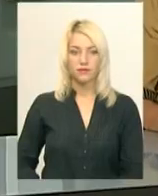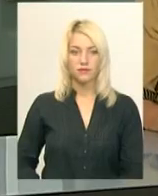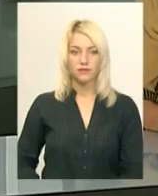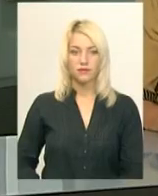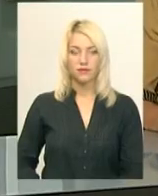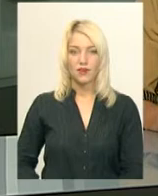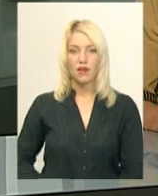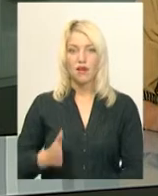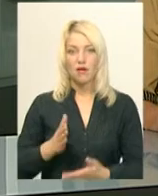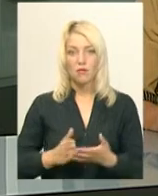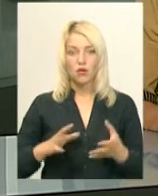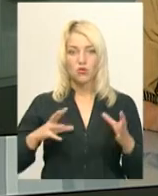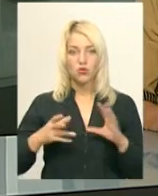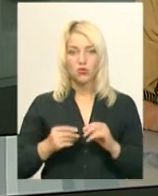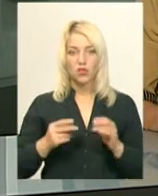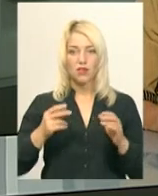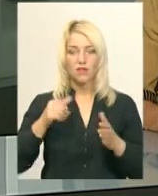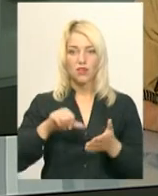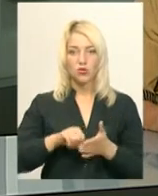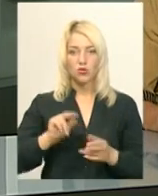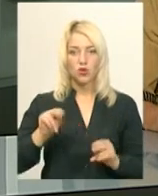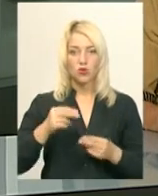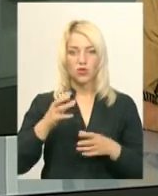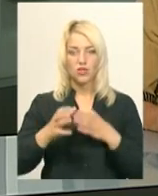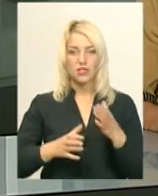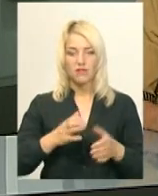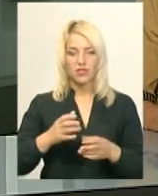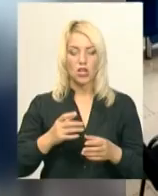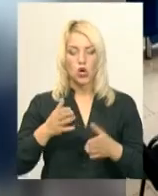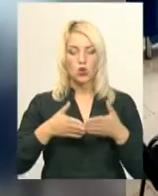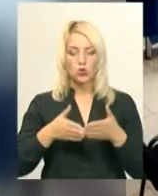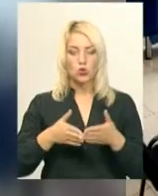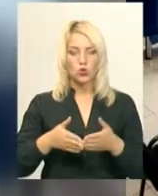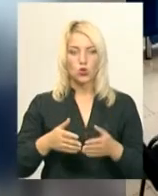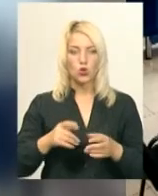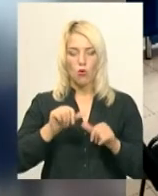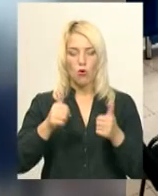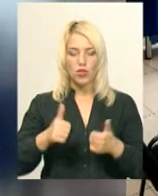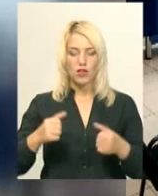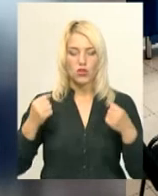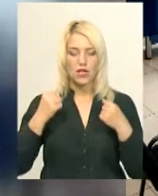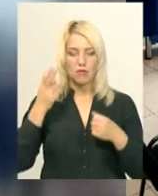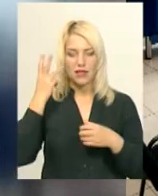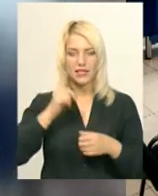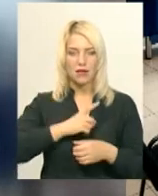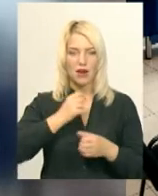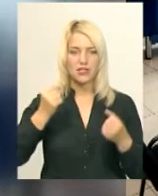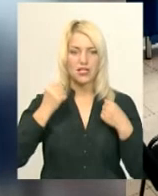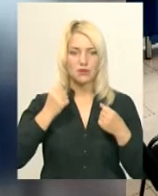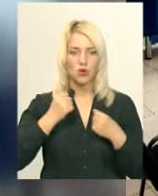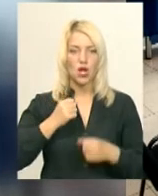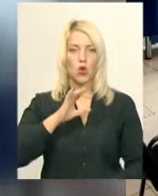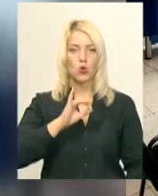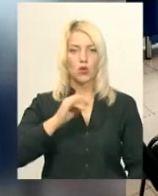І маємо вже результати виступу на Чемпіонаті світу судномодельного спорту в Румунії хмельницького майстра спорту міжнародного класу Юрія